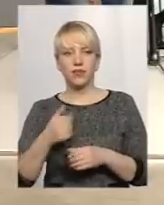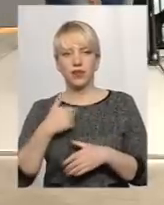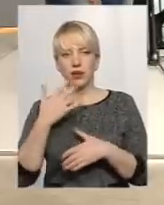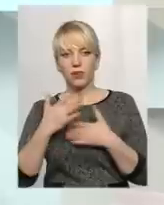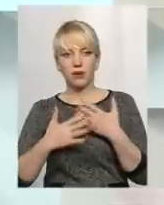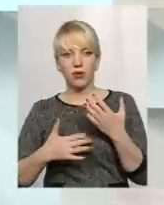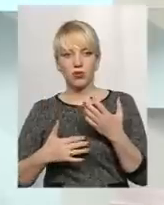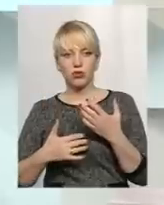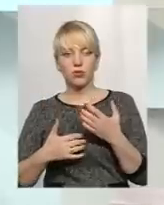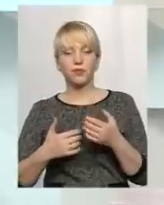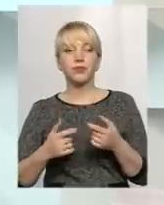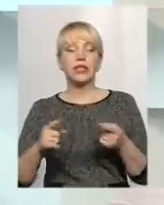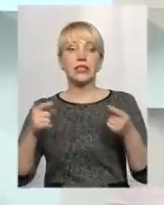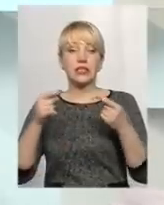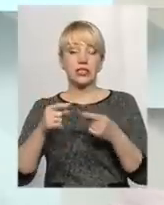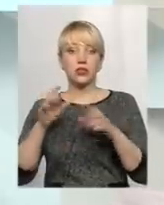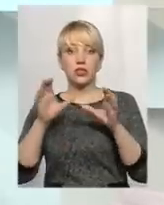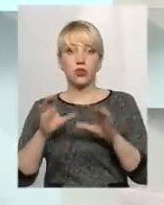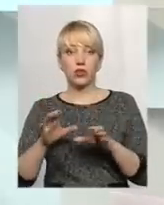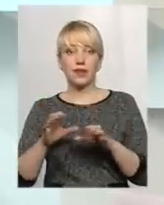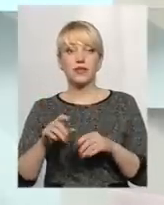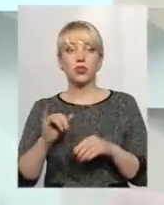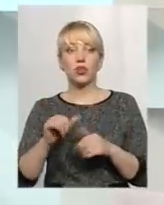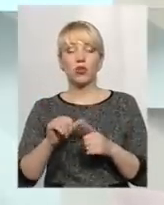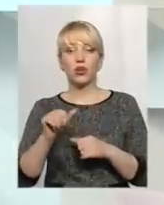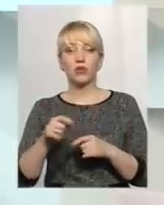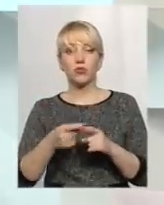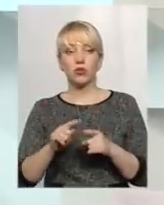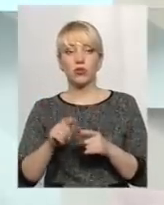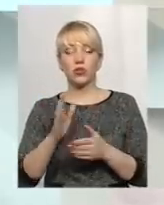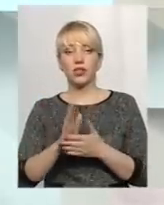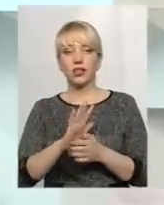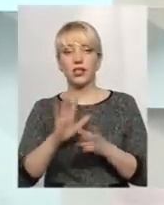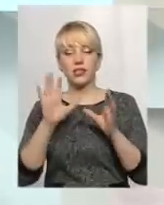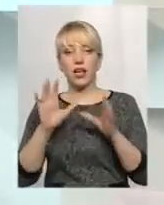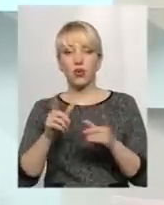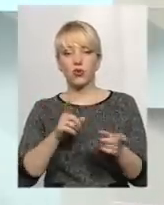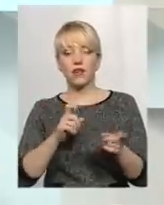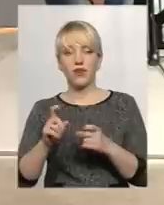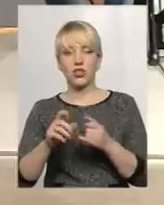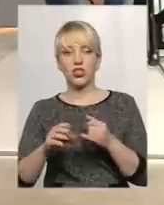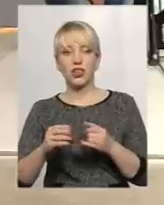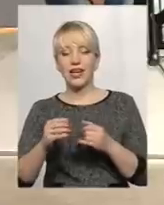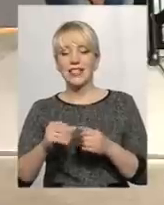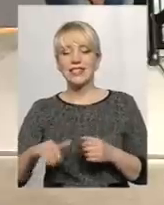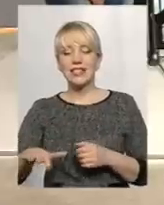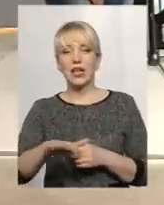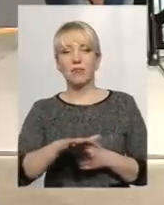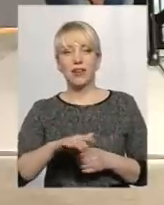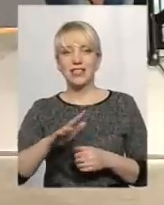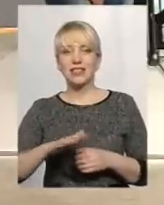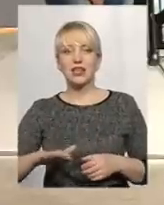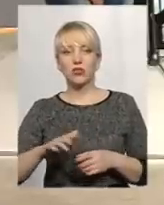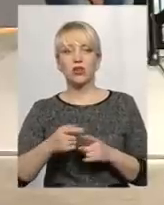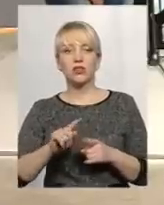згідно з чинним законодавством. Крім того, є незаконне вилучення земельних гілянок з території парку, причому дуже майстерно